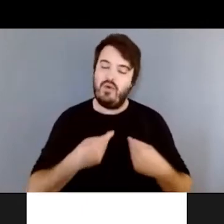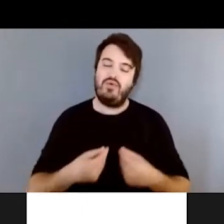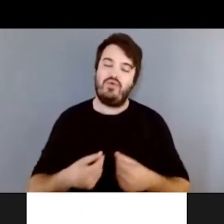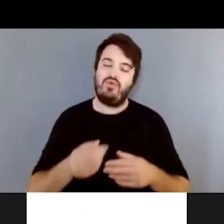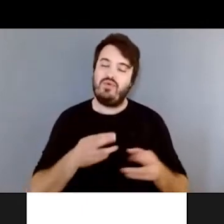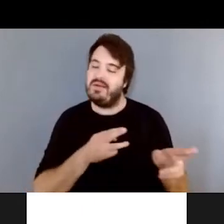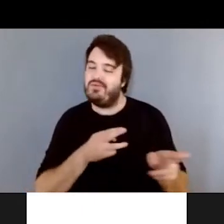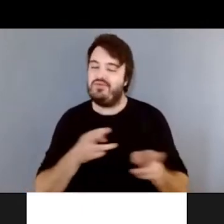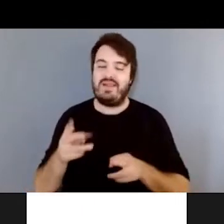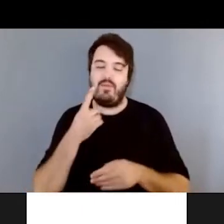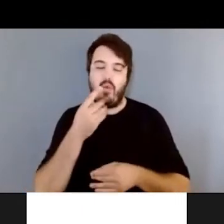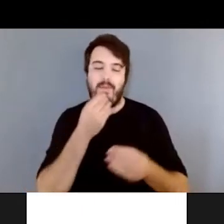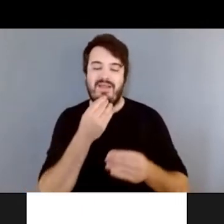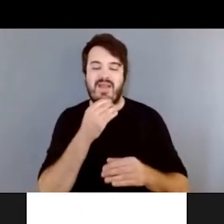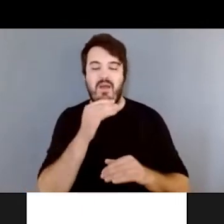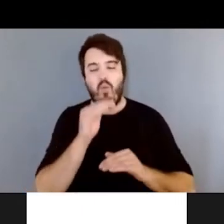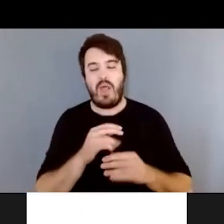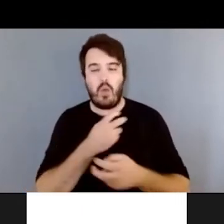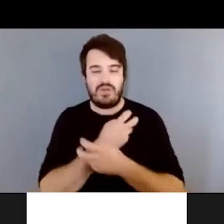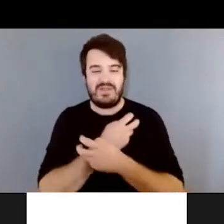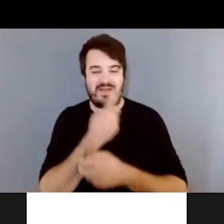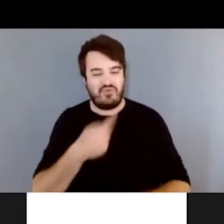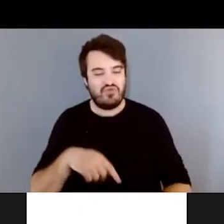aliments soient moins nocifs pour nous,